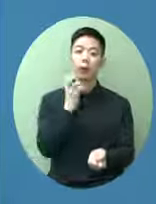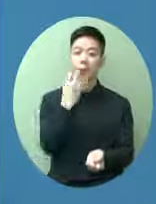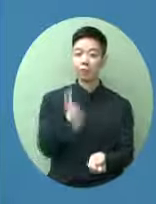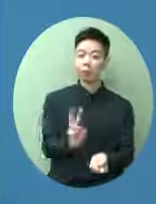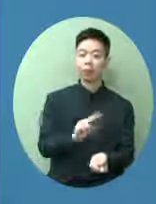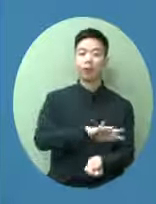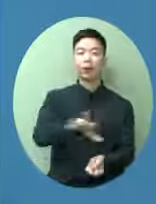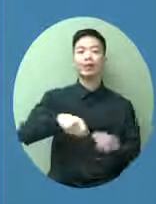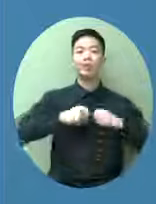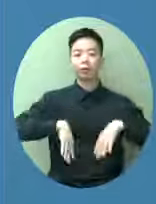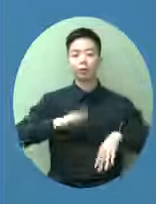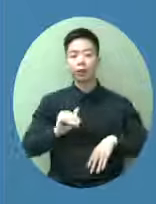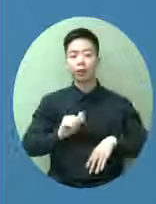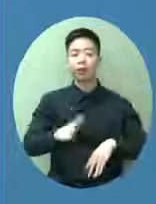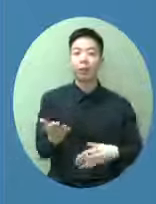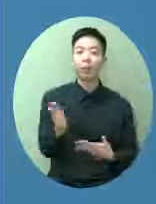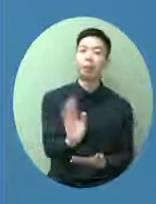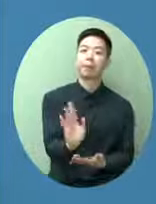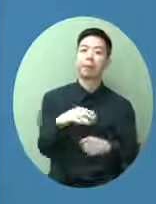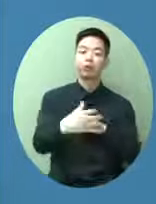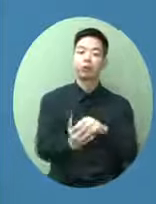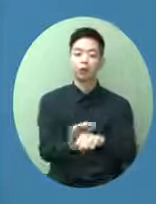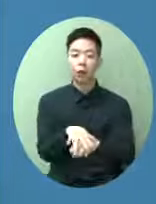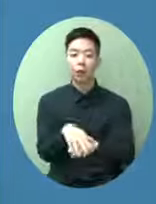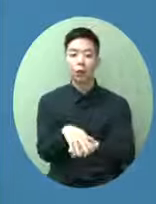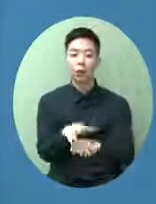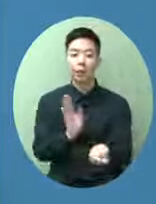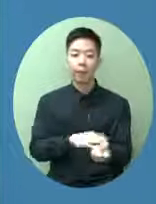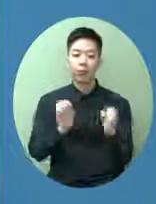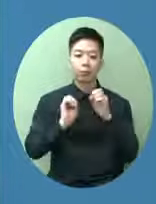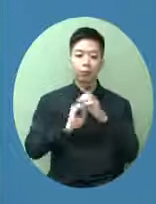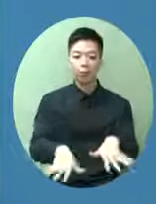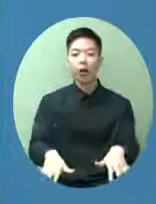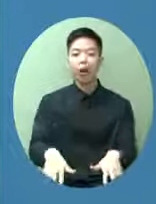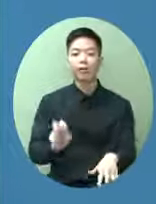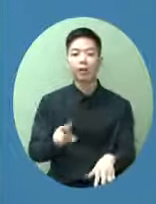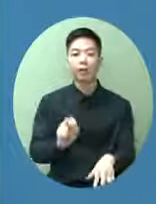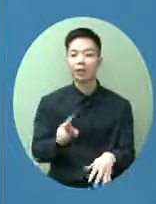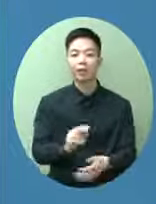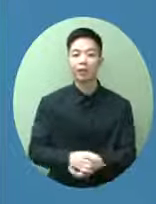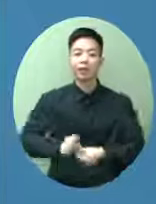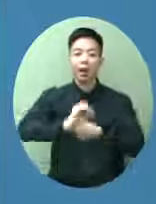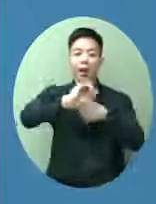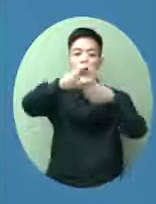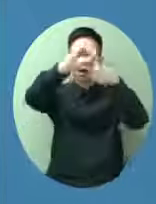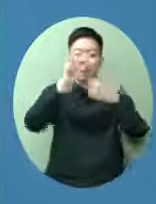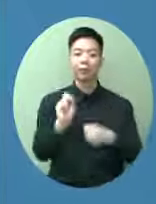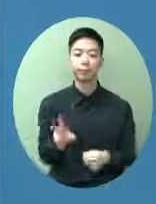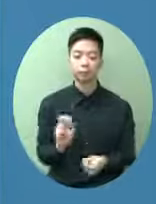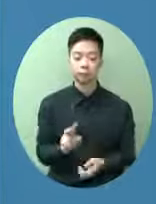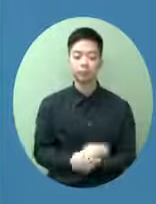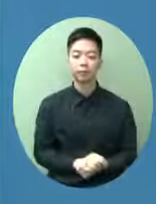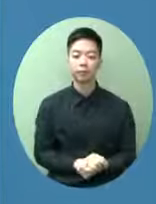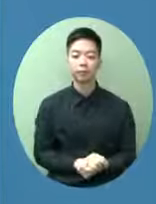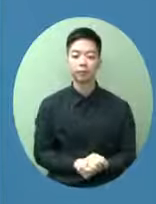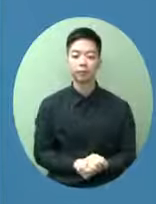放心但是不是的全球的疫情還在惡化所以我們會